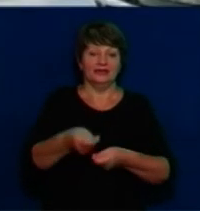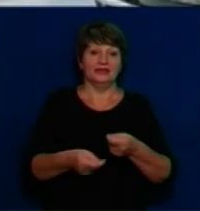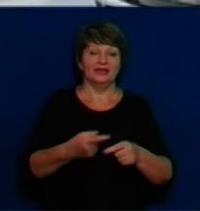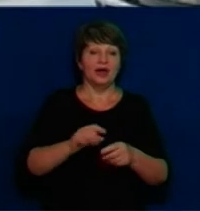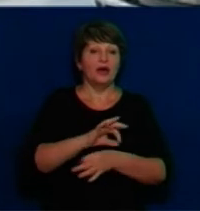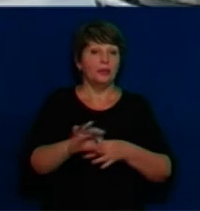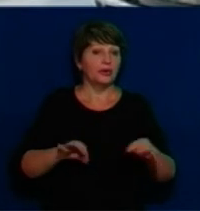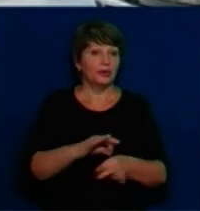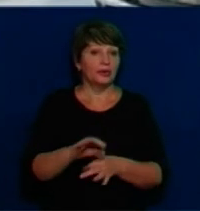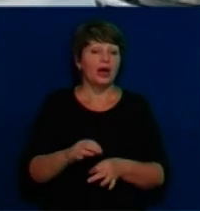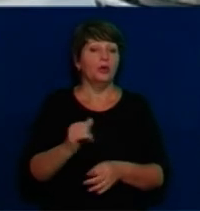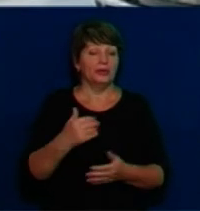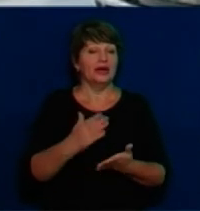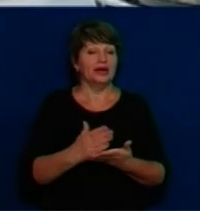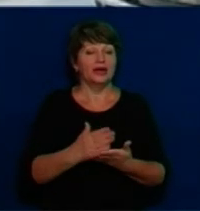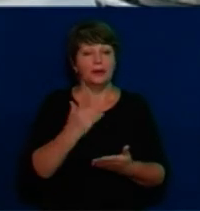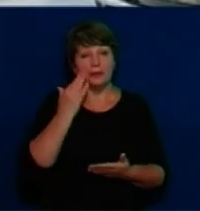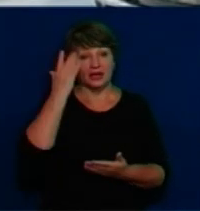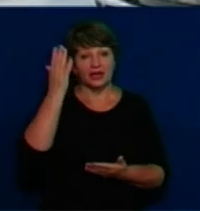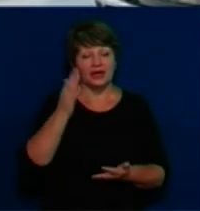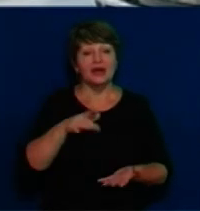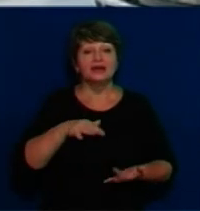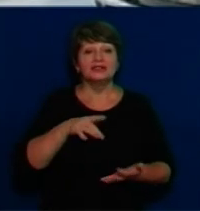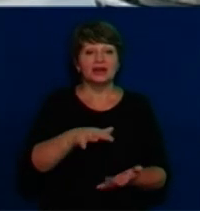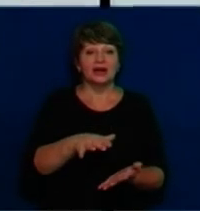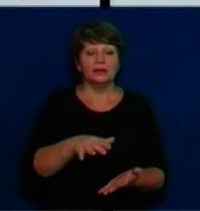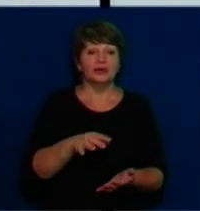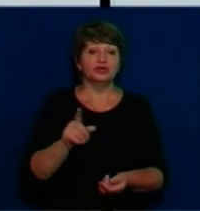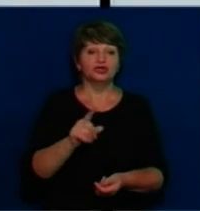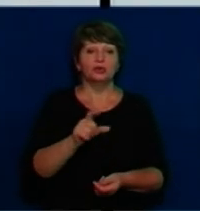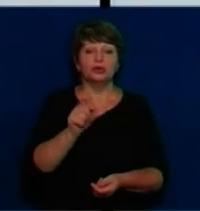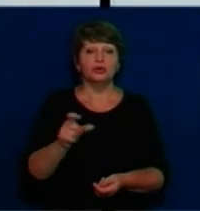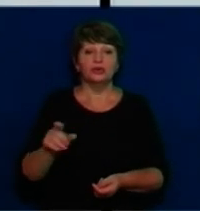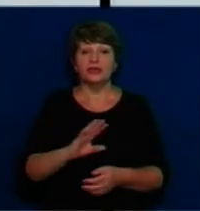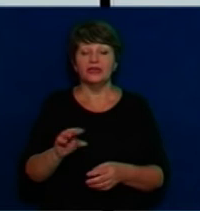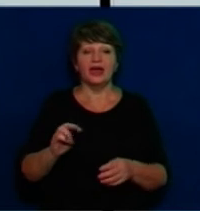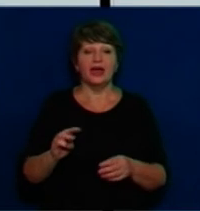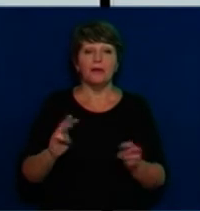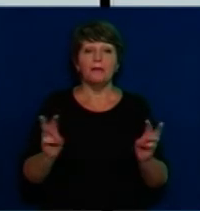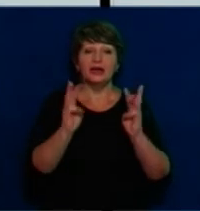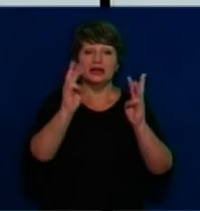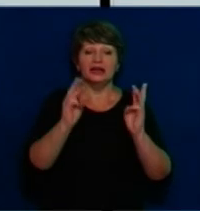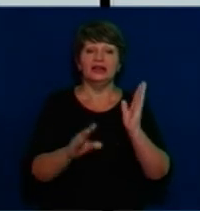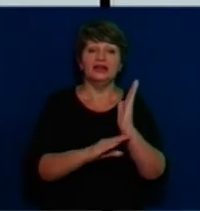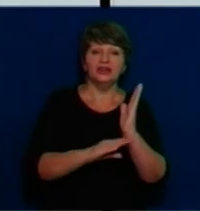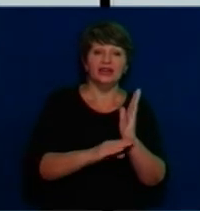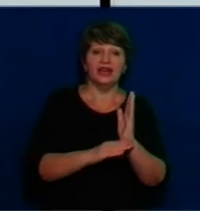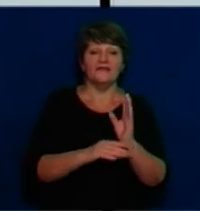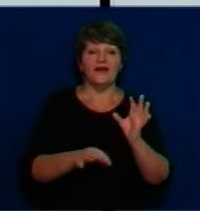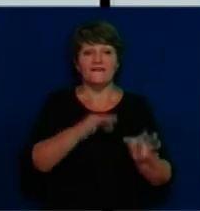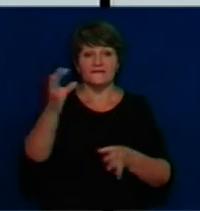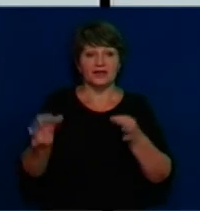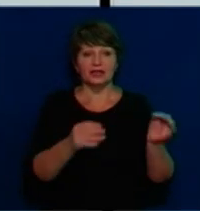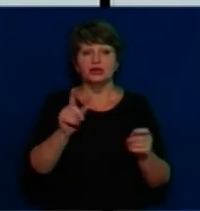А в мене є там така мрія – це трактор і щепорез, щоб люди не палили дерева, вєтки, щоб це все